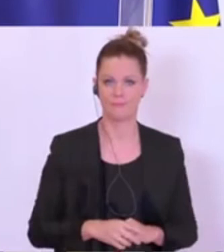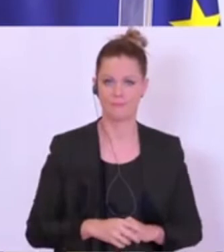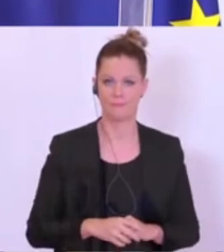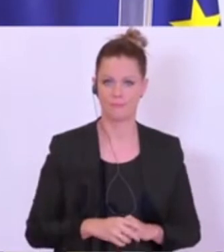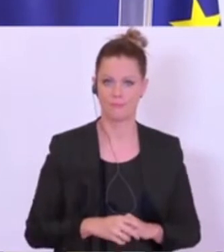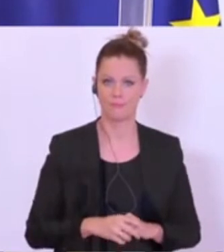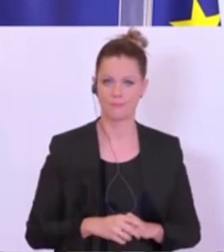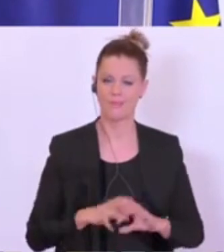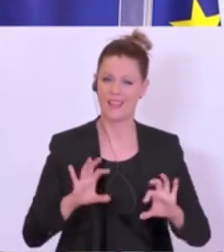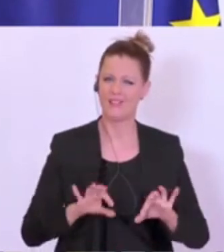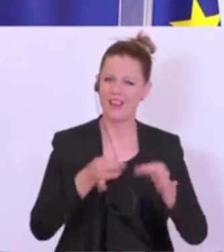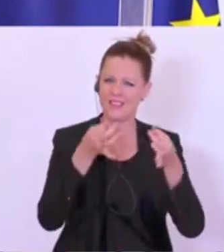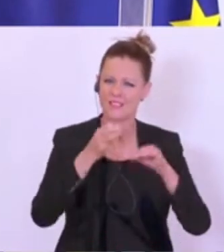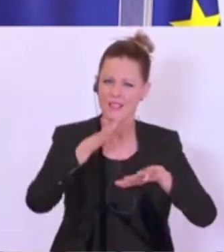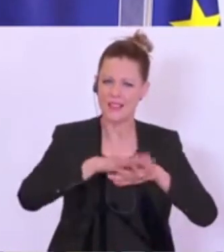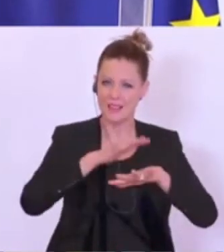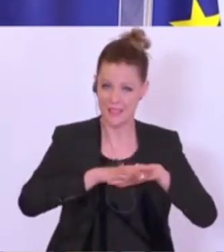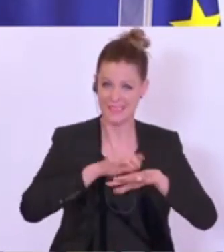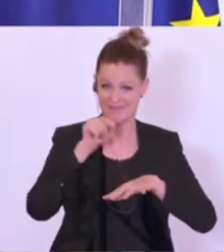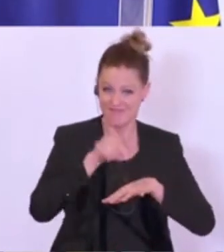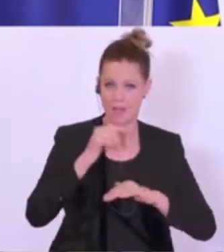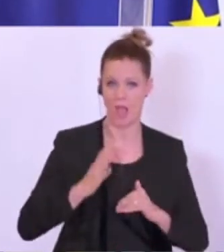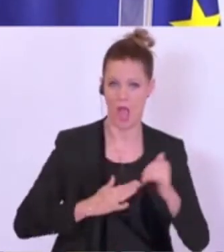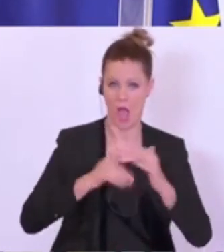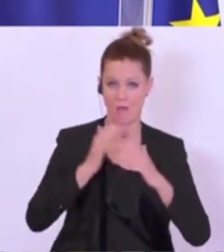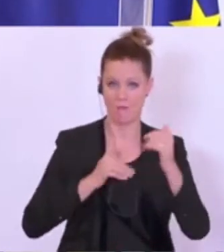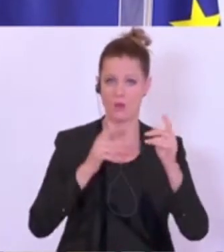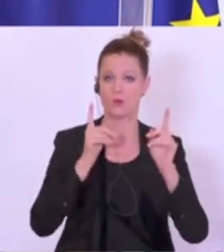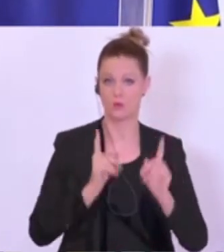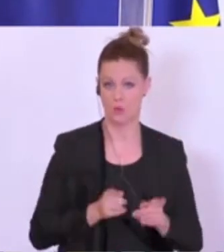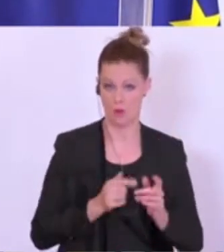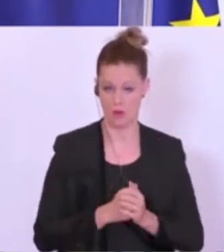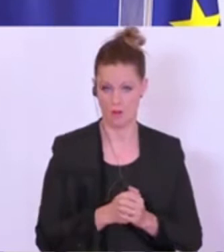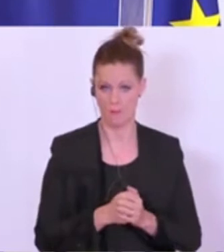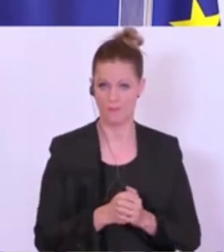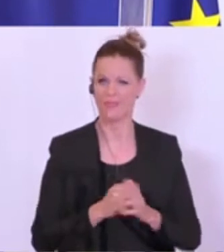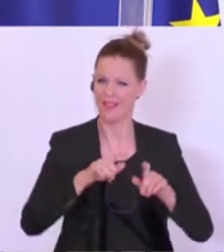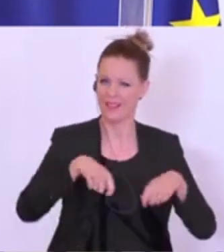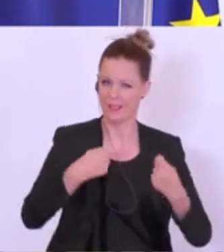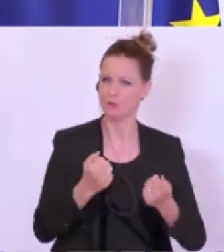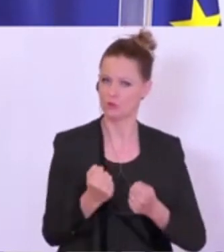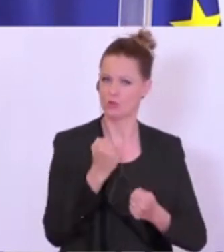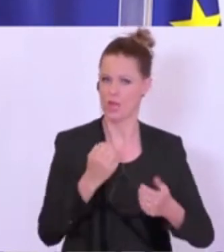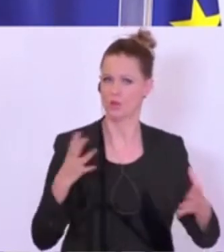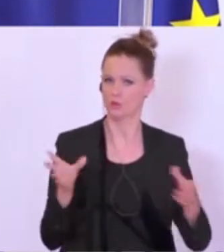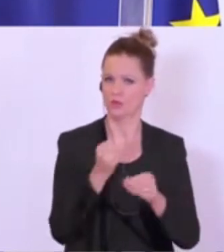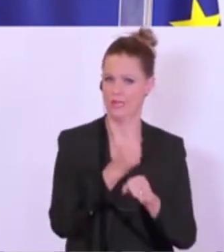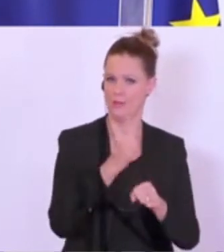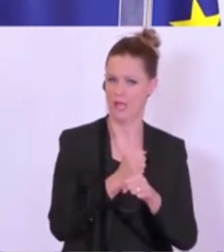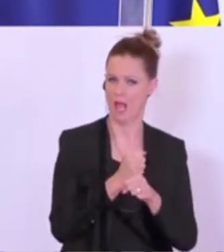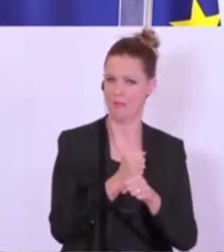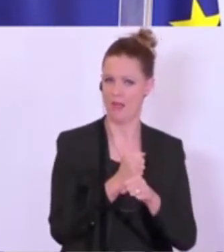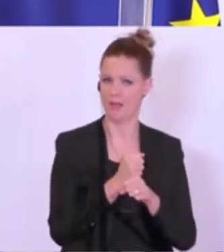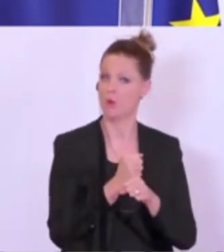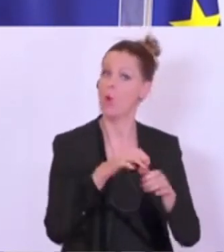Qualifizierungsnetze werden hier aufgebaut und hier gibt es eine starke Zusammenarbeit zwischen